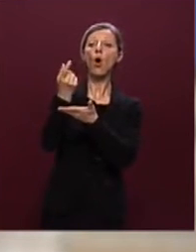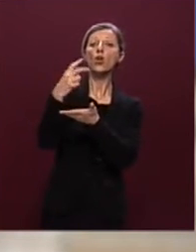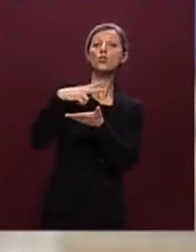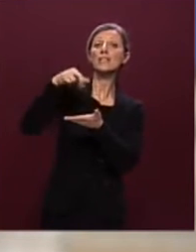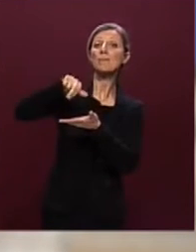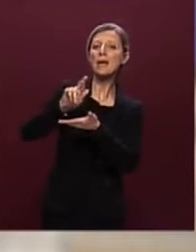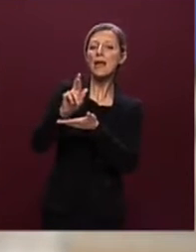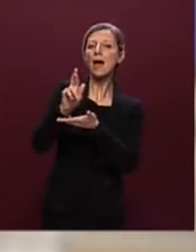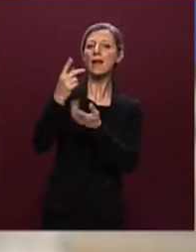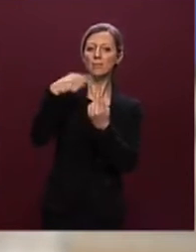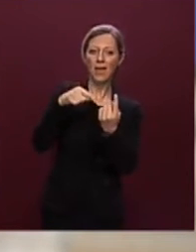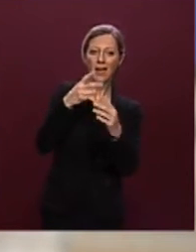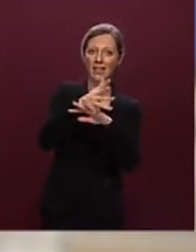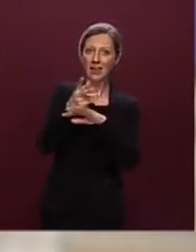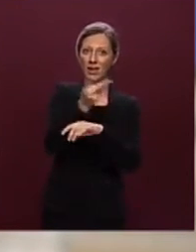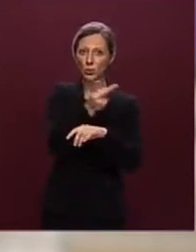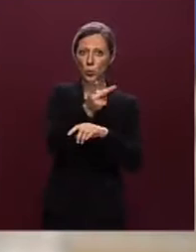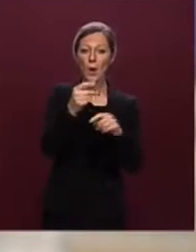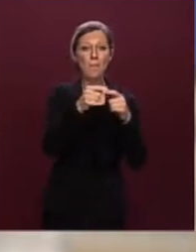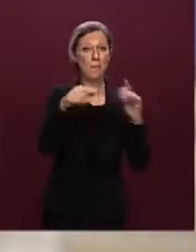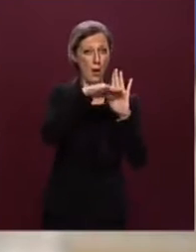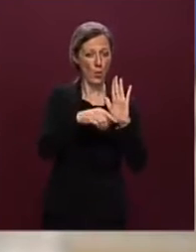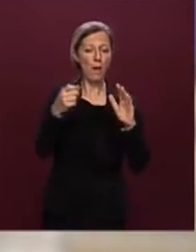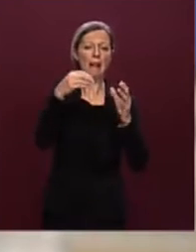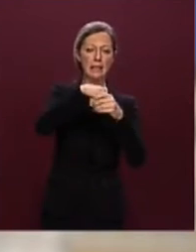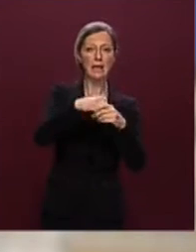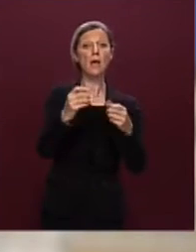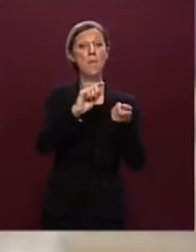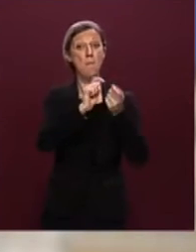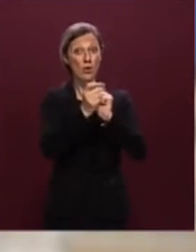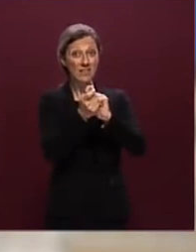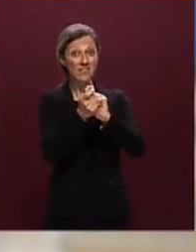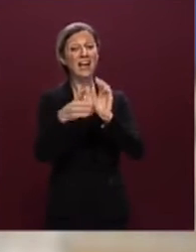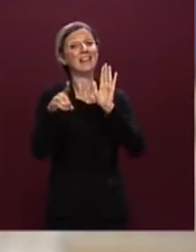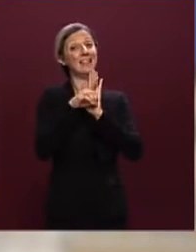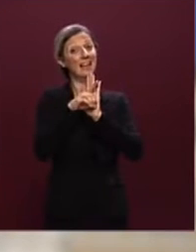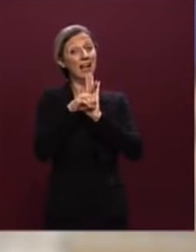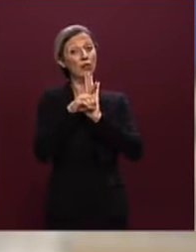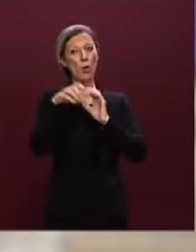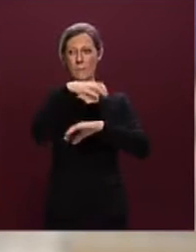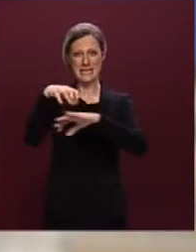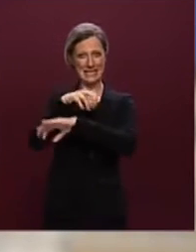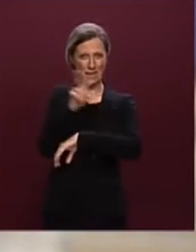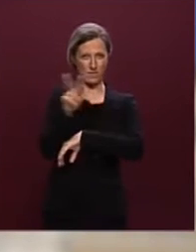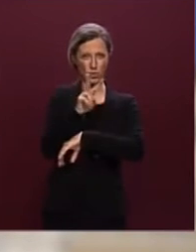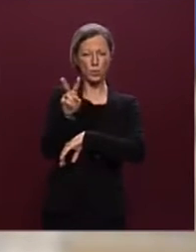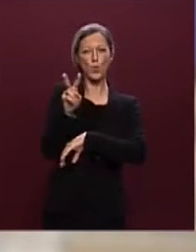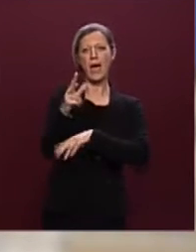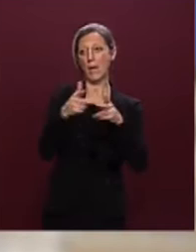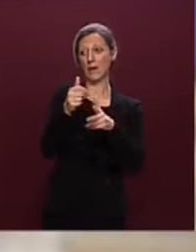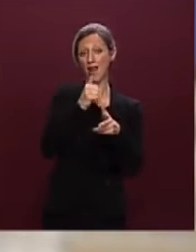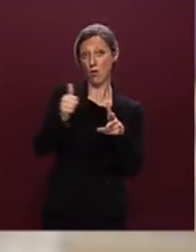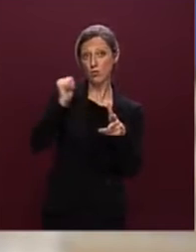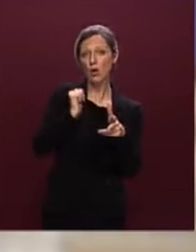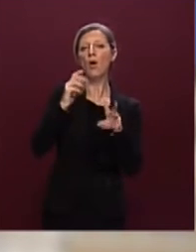del PNR relativamente a questi due piani urbani integrati, con la modifica del decreto interministeriale del 22 aprile dello scorso anno per